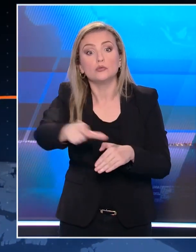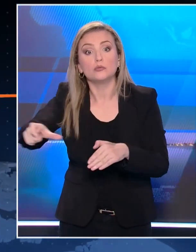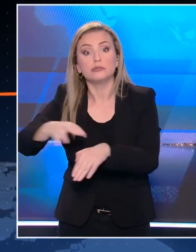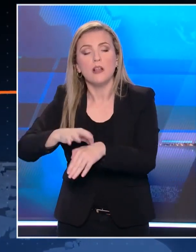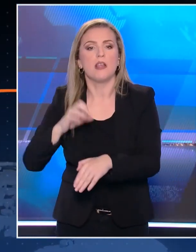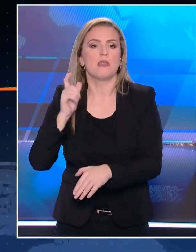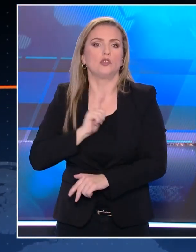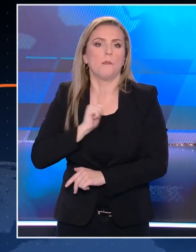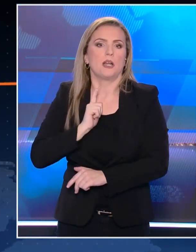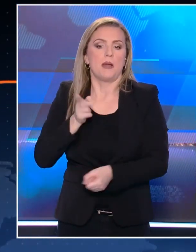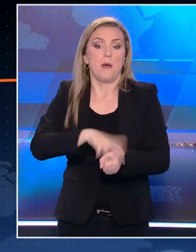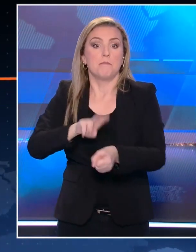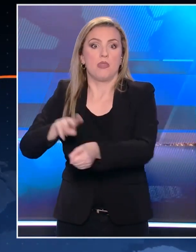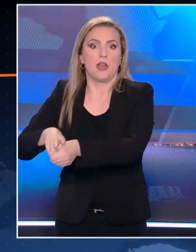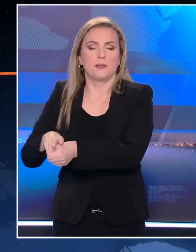κακό.